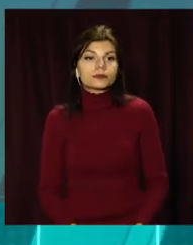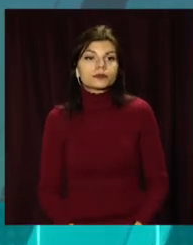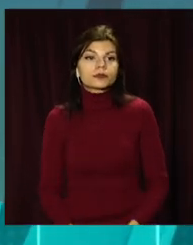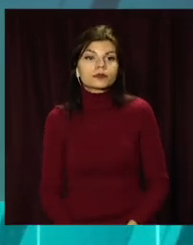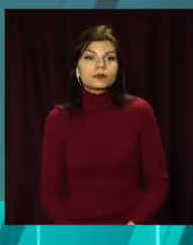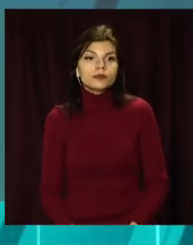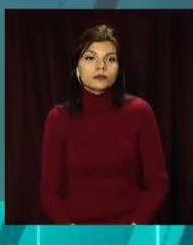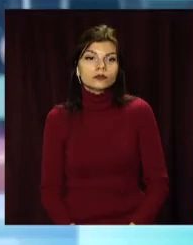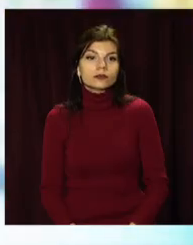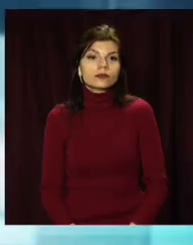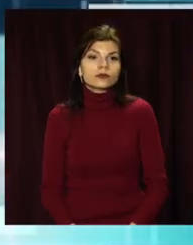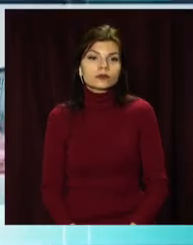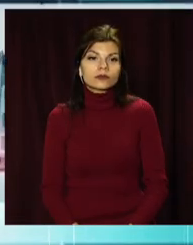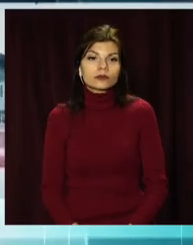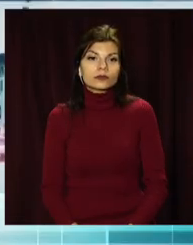«Відкритий».